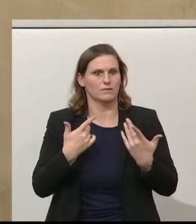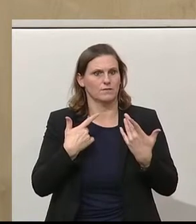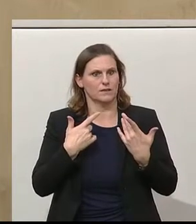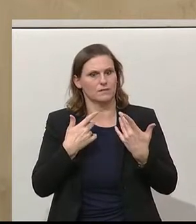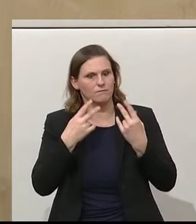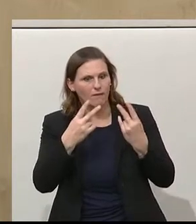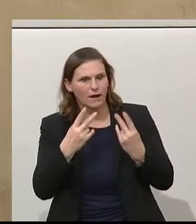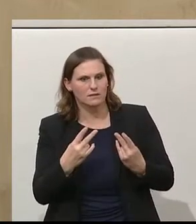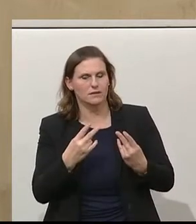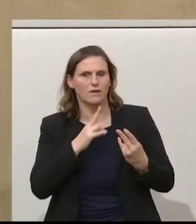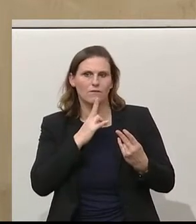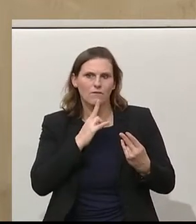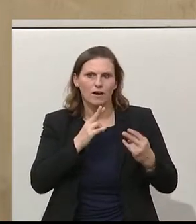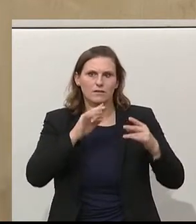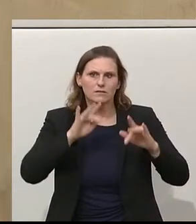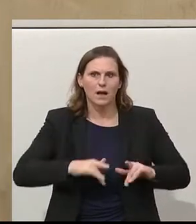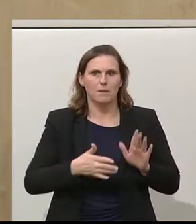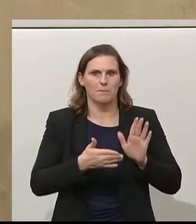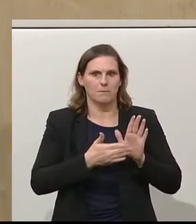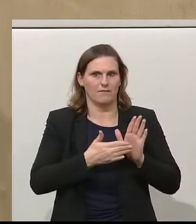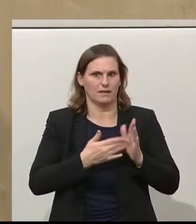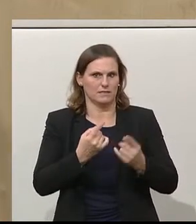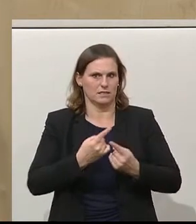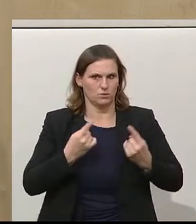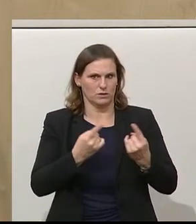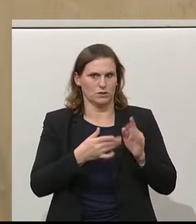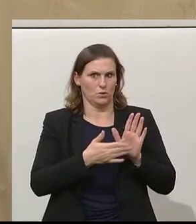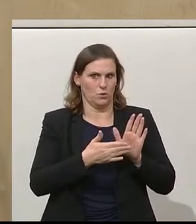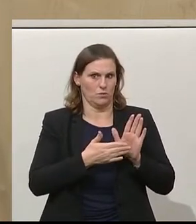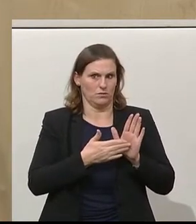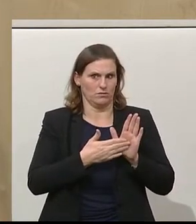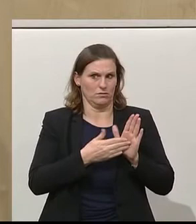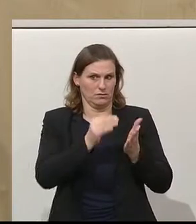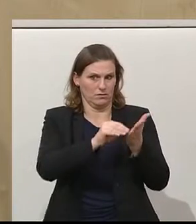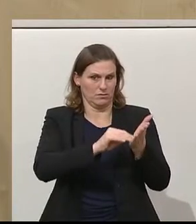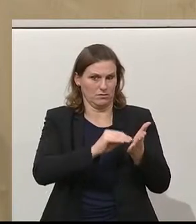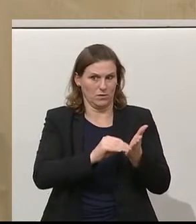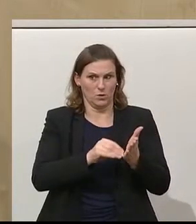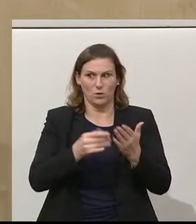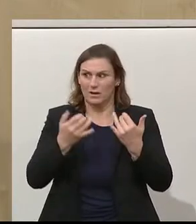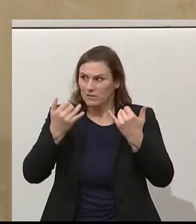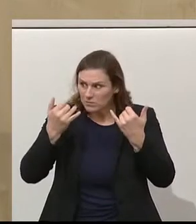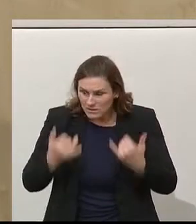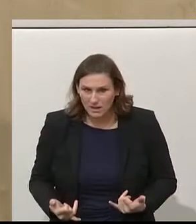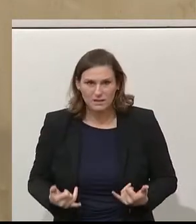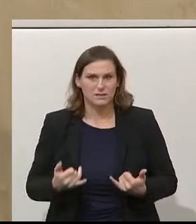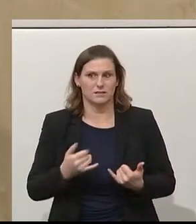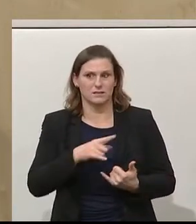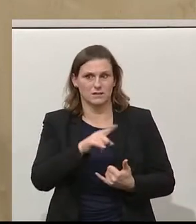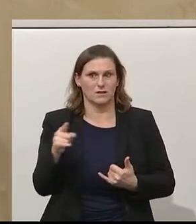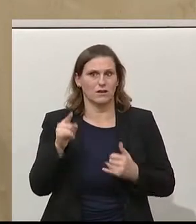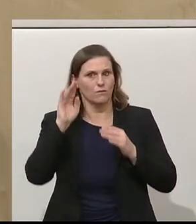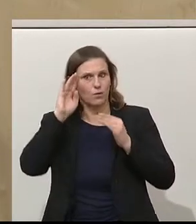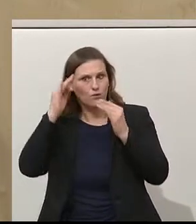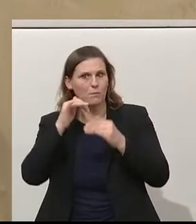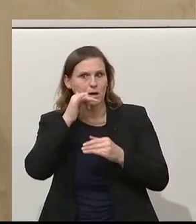tatsächlich vorhandene und beweisbare Situationen wiedergeben, meine Damen und Herren. Und dieses Dörf, meine Damen und Herren von ÖVP